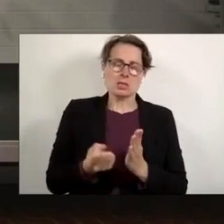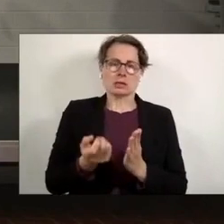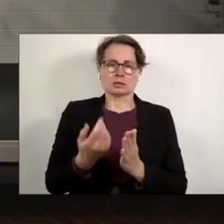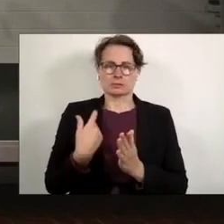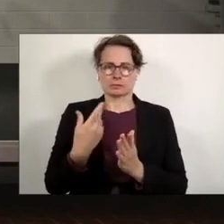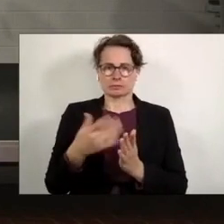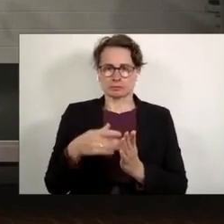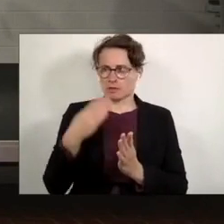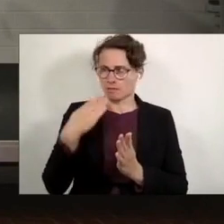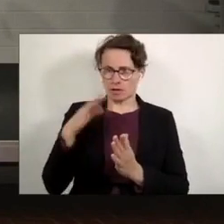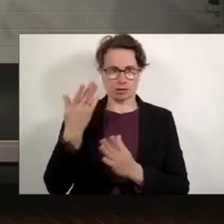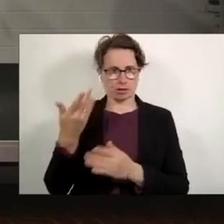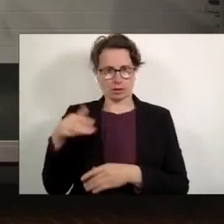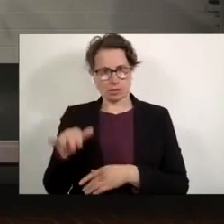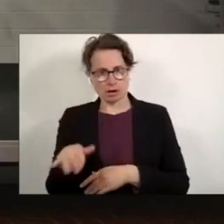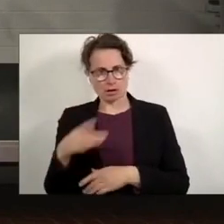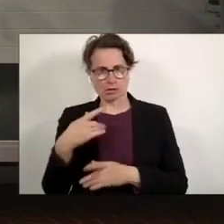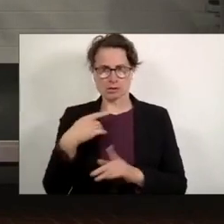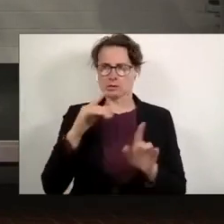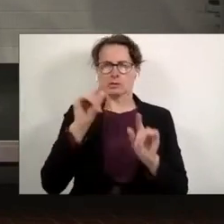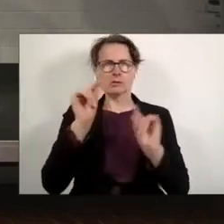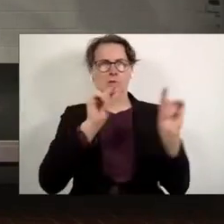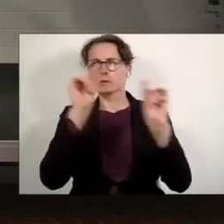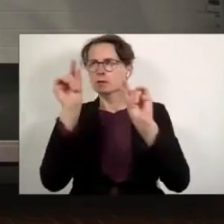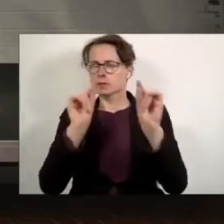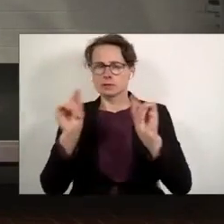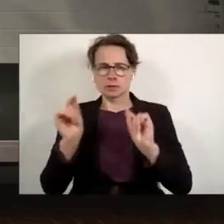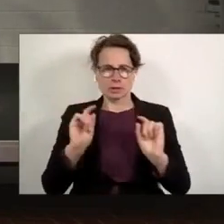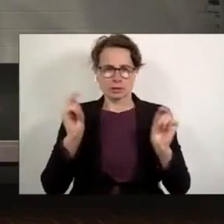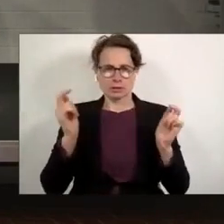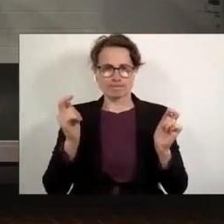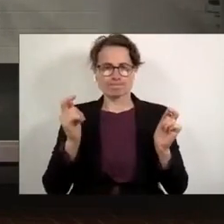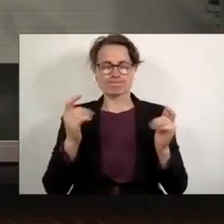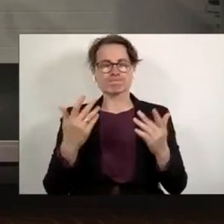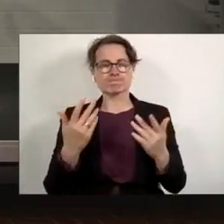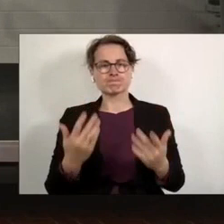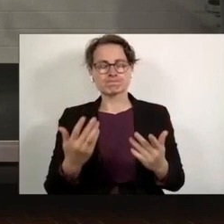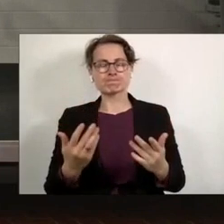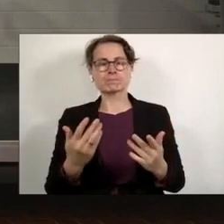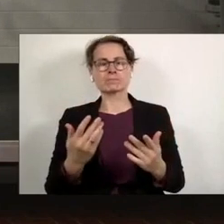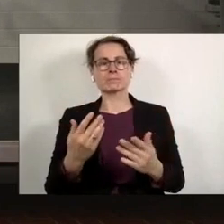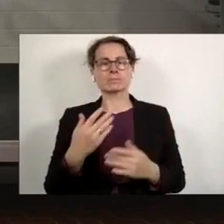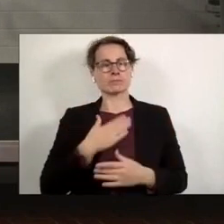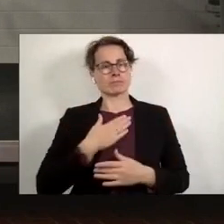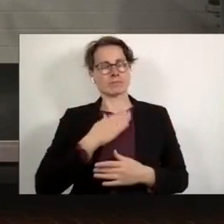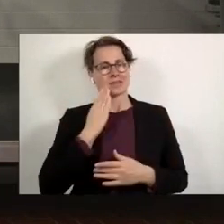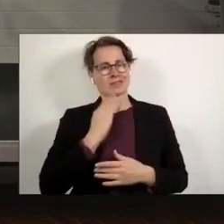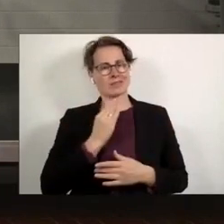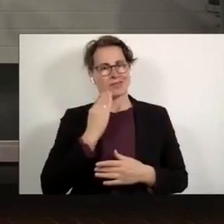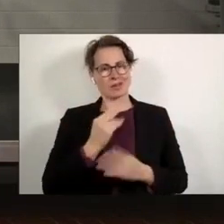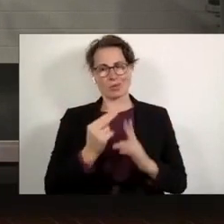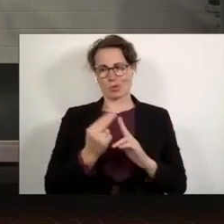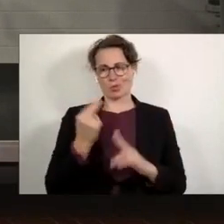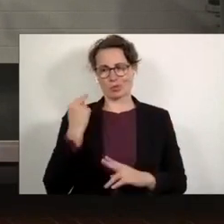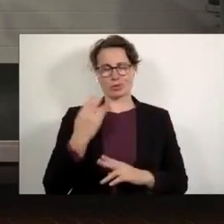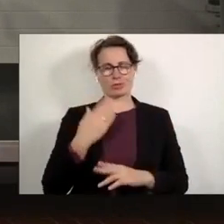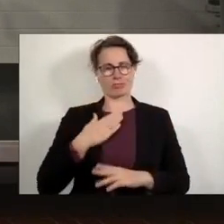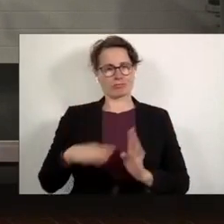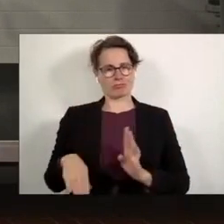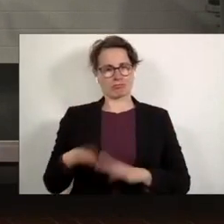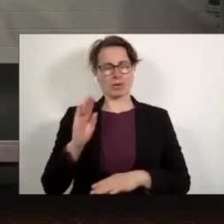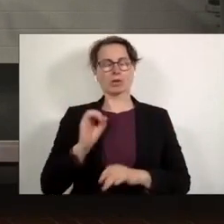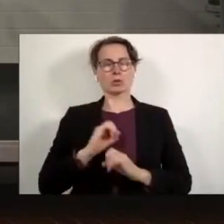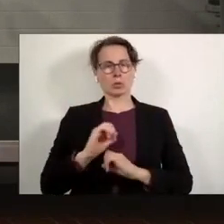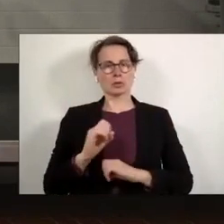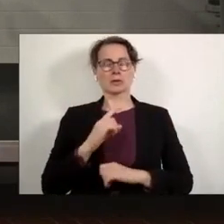Väter uns einen Reim auf die Gesellschaft zu machen, betrachten wir unsere Erfahrungen und unsere Biografien als eine Bereicherung.